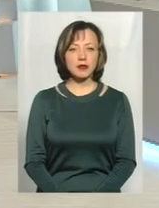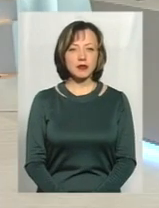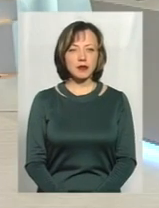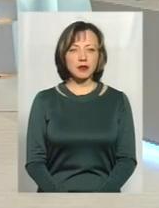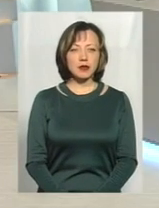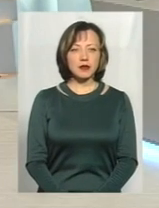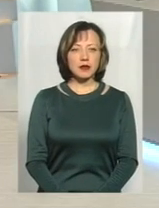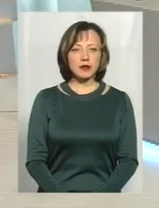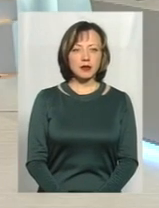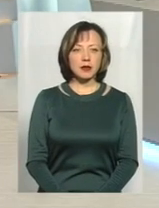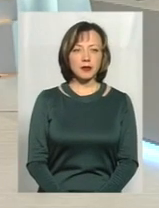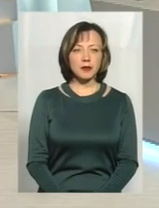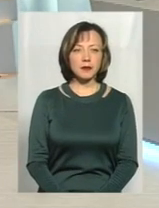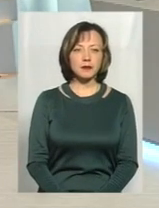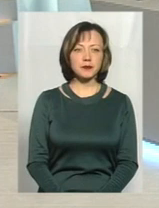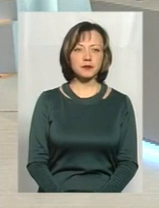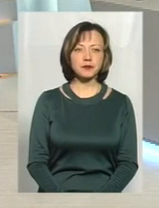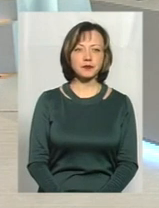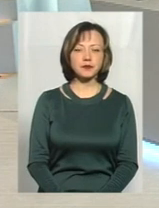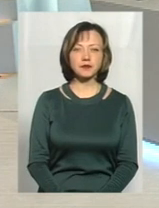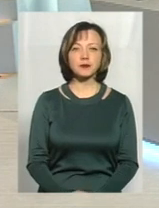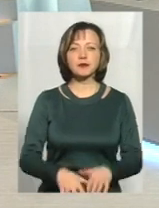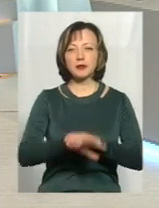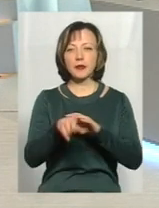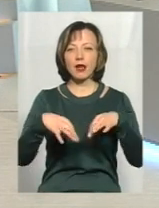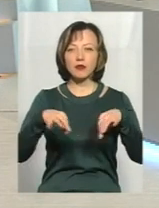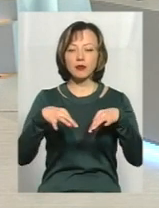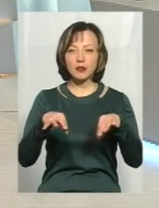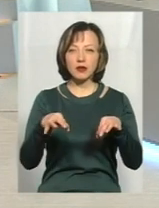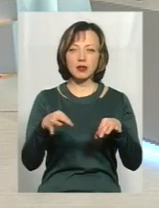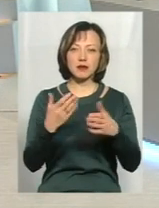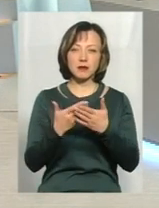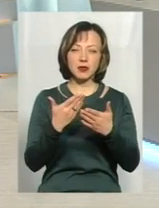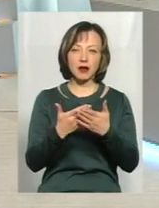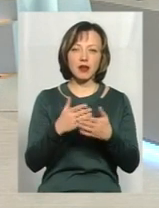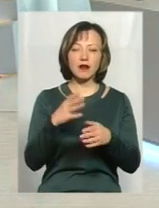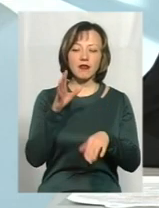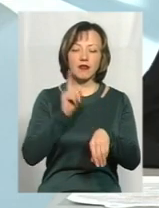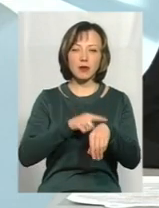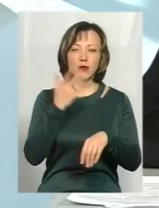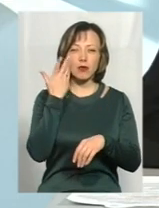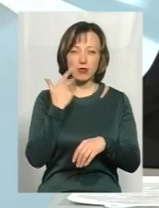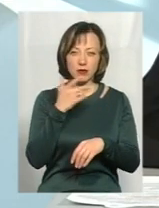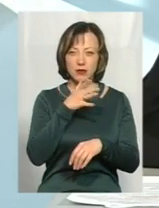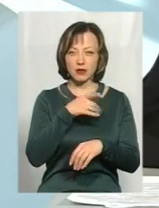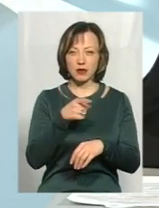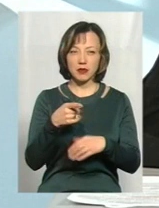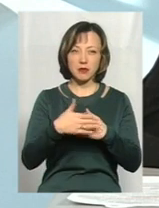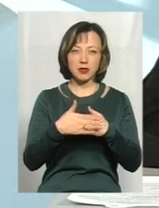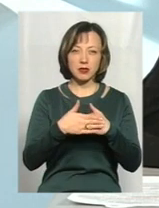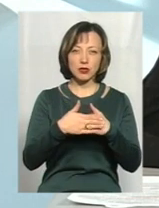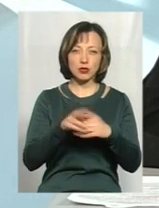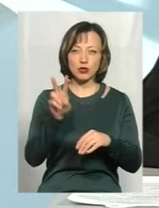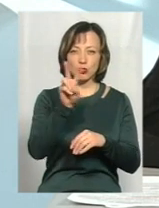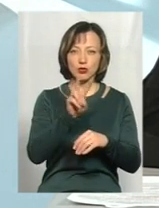коли, як правило, скоються як крадіжки автомобільні, так і крадіжки автомобілів? Це час такий, у нас близько від